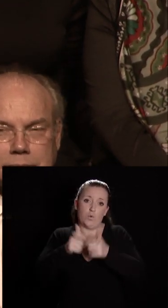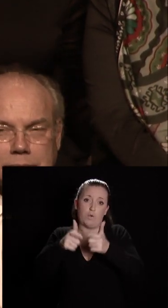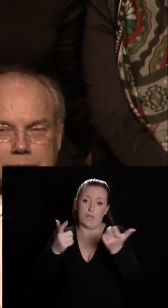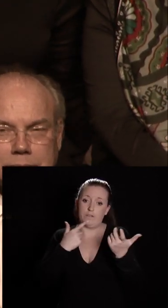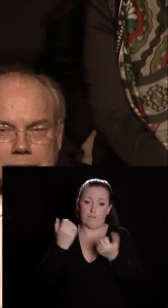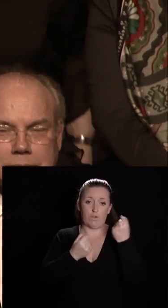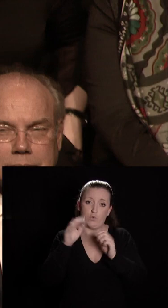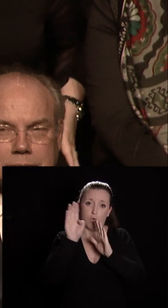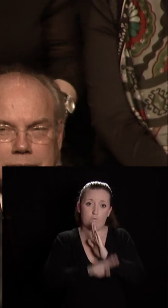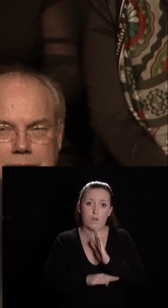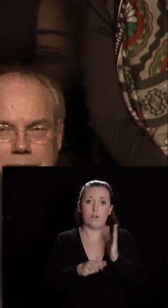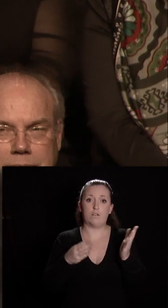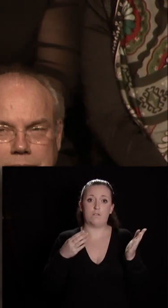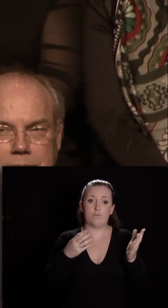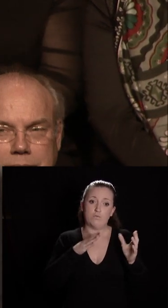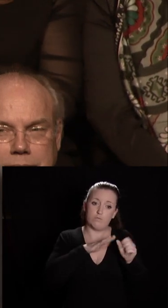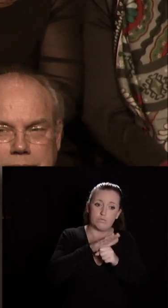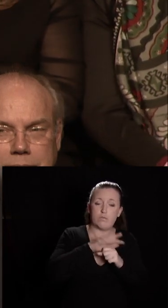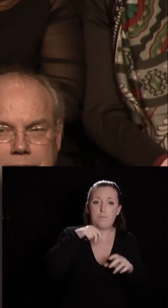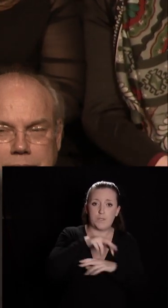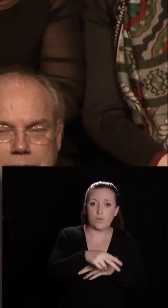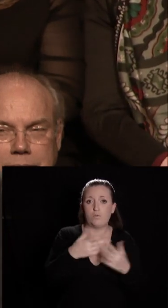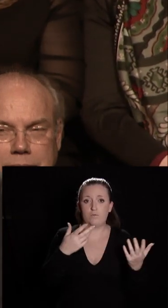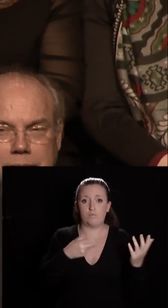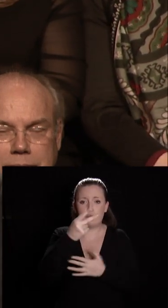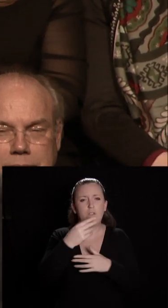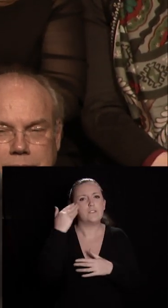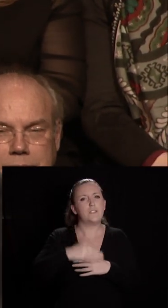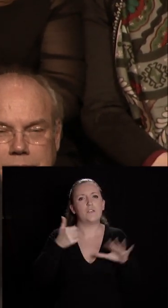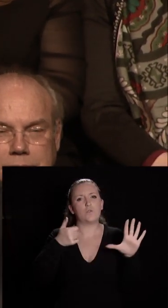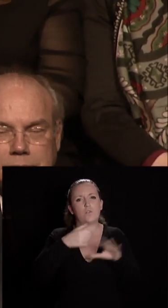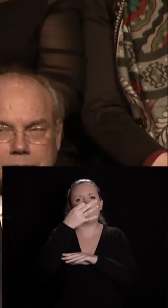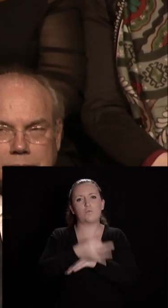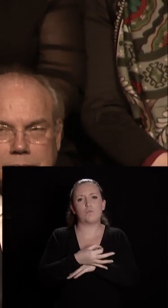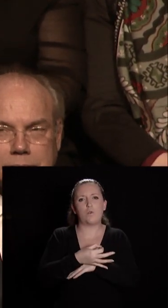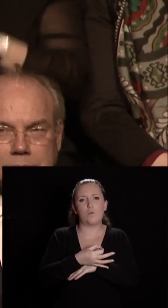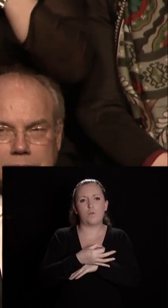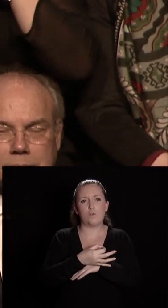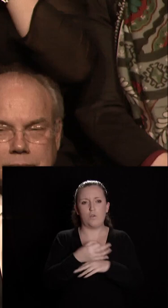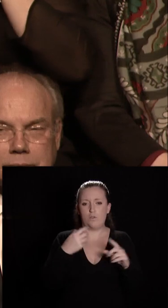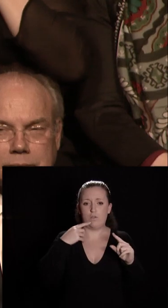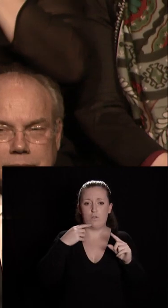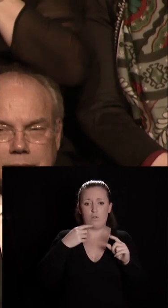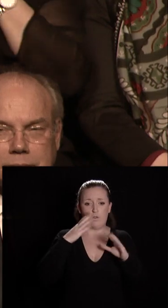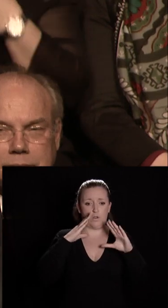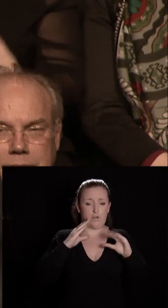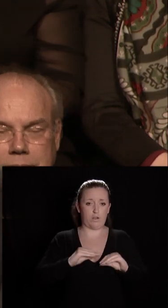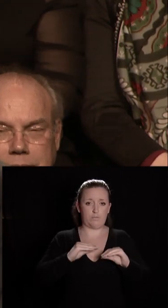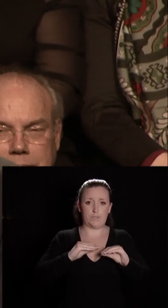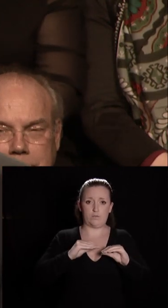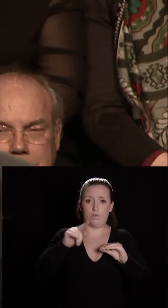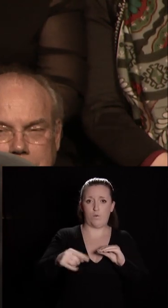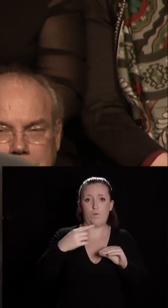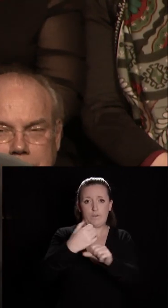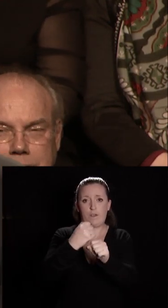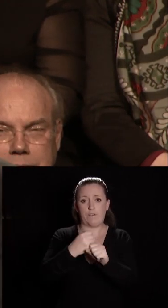pour les mobilités douces y compris piétonnes. Savez-vous que 60% des trajets domicile-travail éloignés de